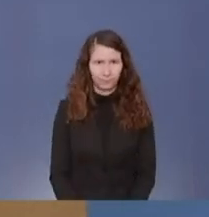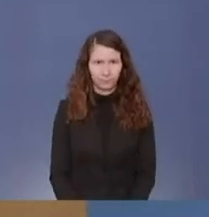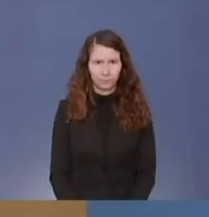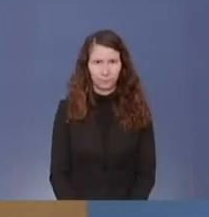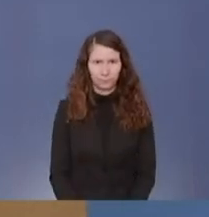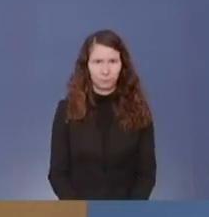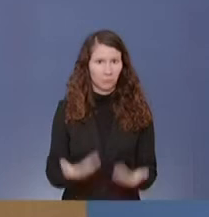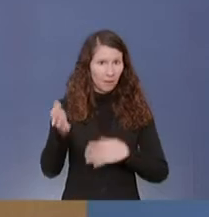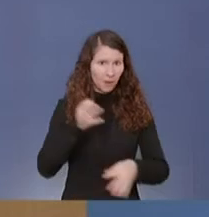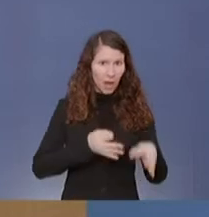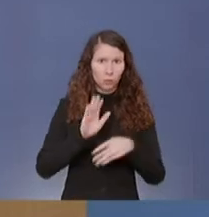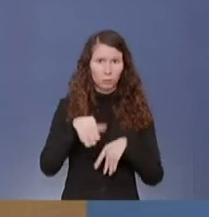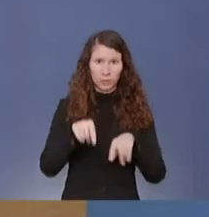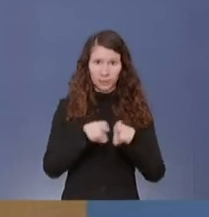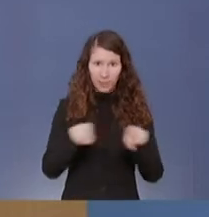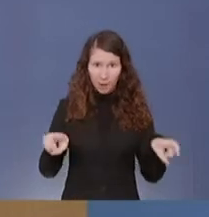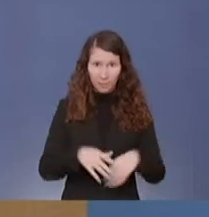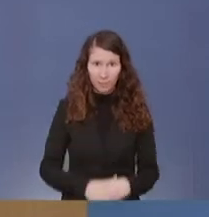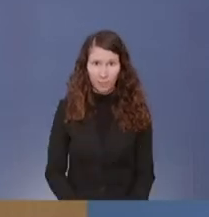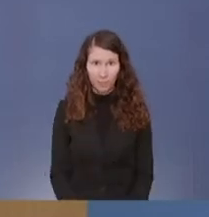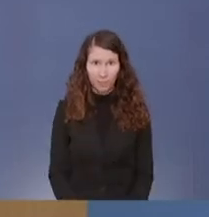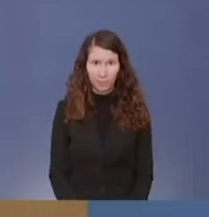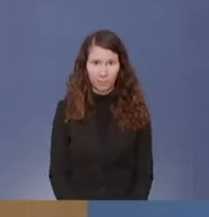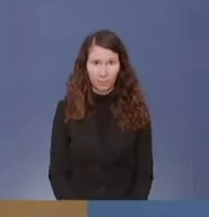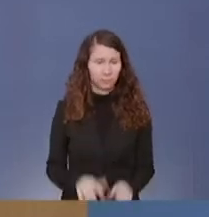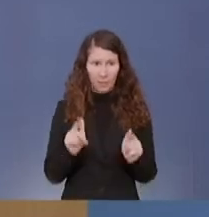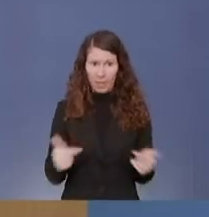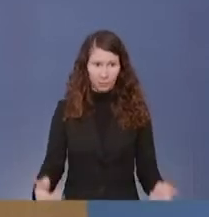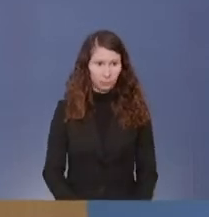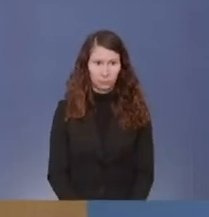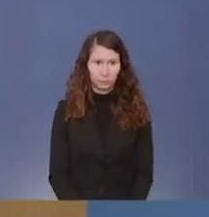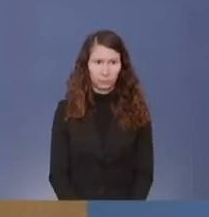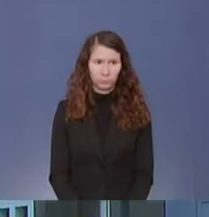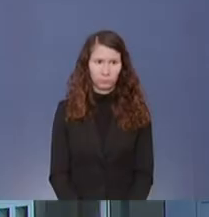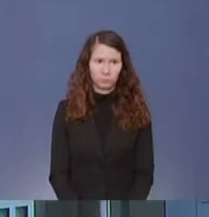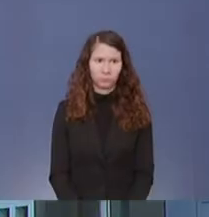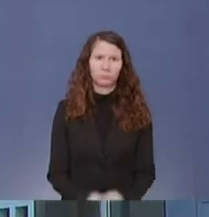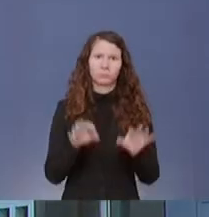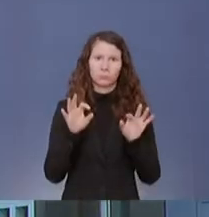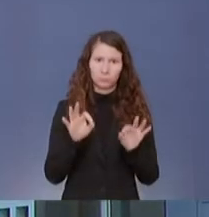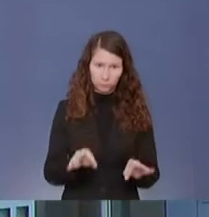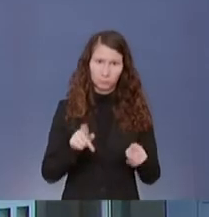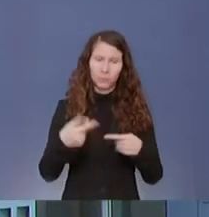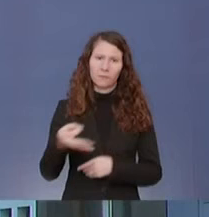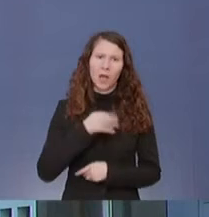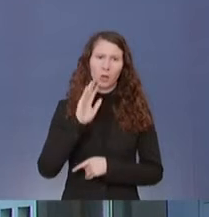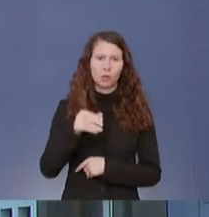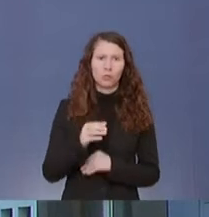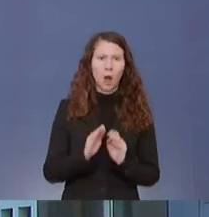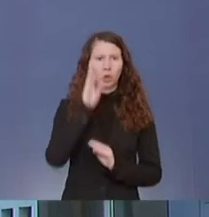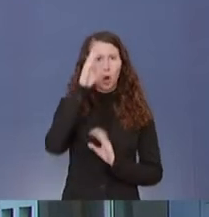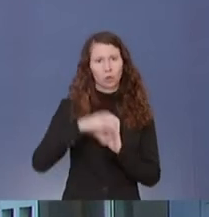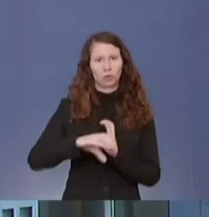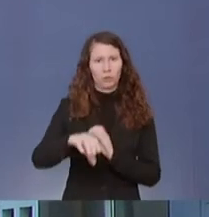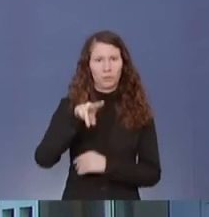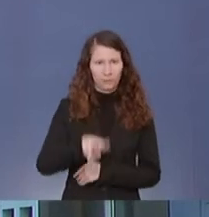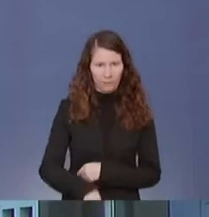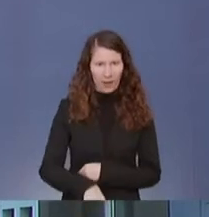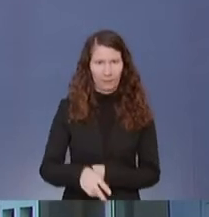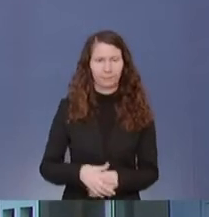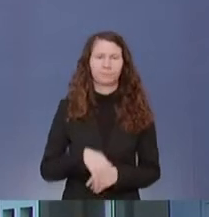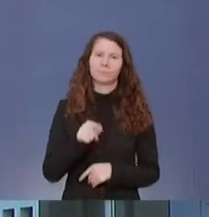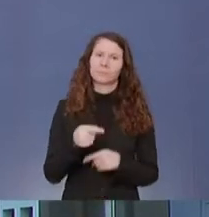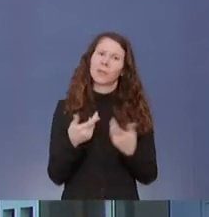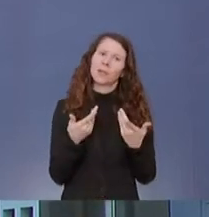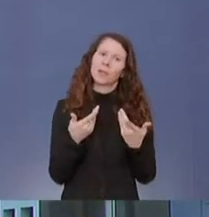Weitere Fragen zu dem Komplex? Sehe ich nicht. Dann habe ich eine Frage zum Nord Stream 2. Der Landtag des